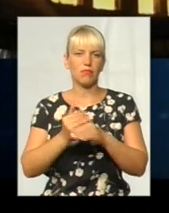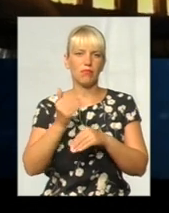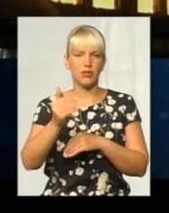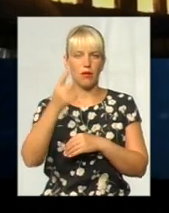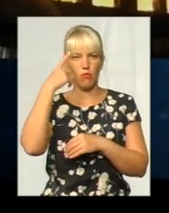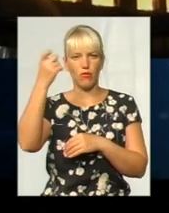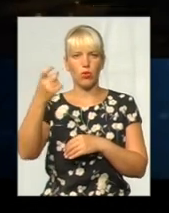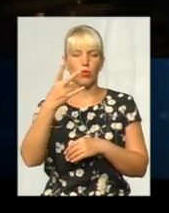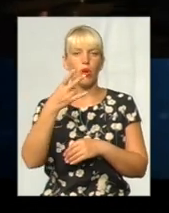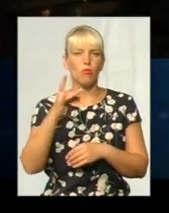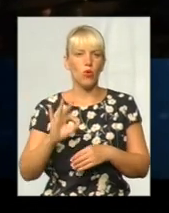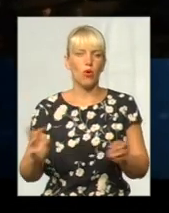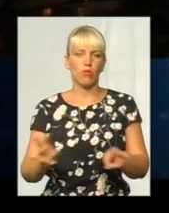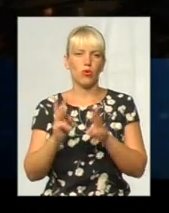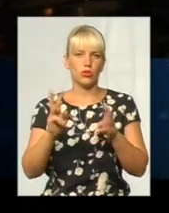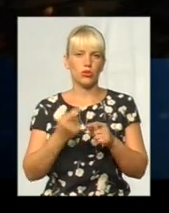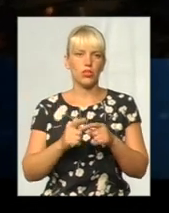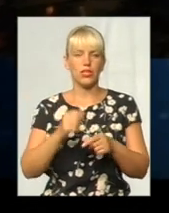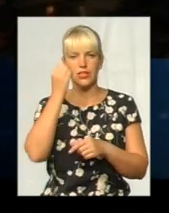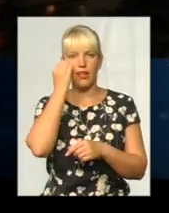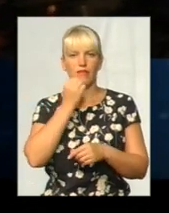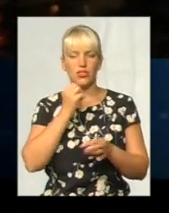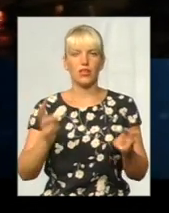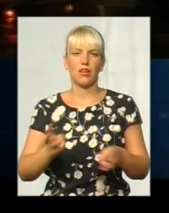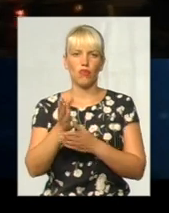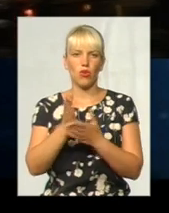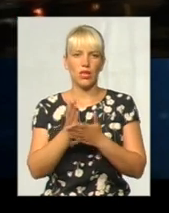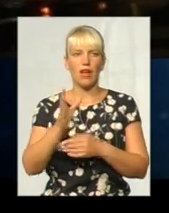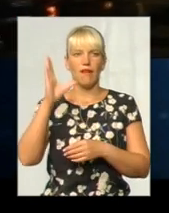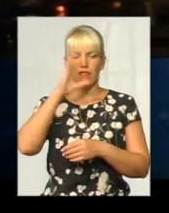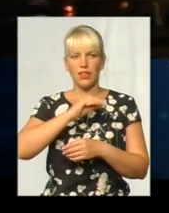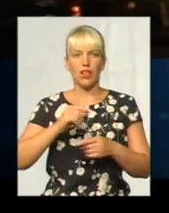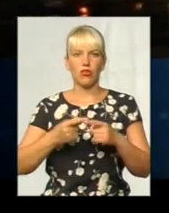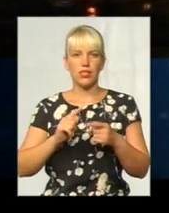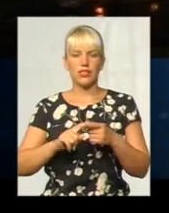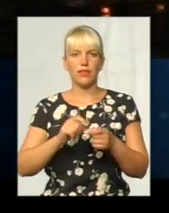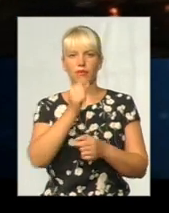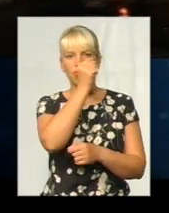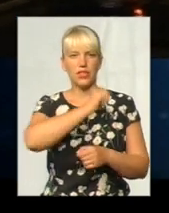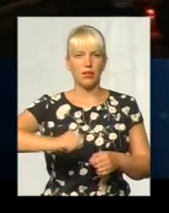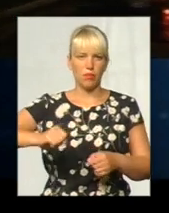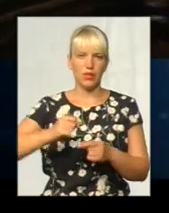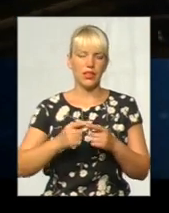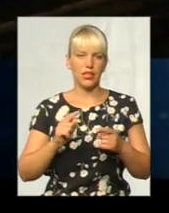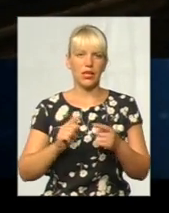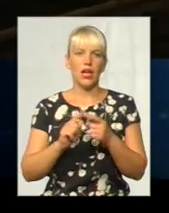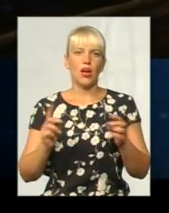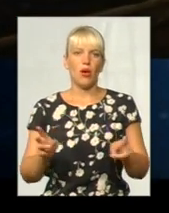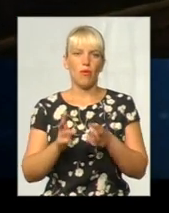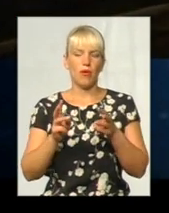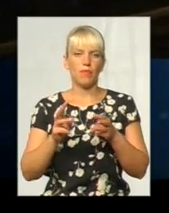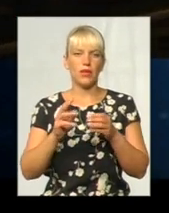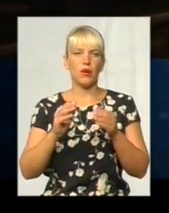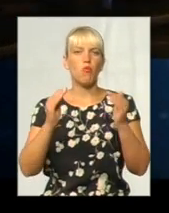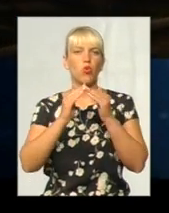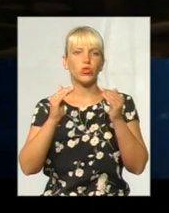повторюсь. Завдяки оперативним діям вогнеборців вдалося відбити від вогню вприкул, побудовану всупереч протипожежним нормам, триповерхову будівлю, на